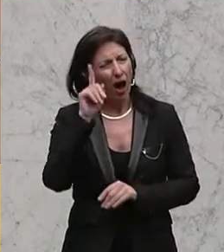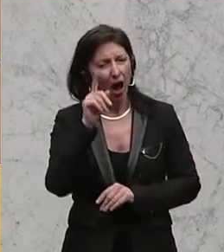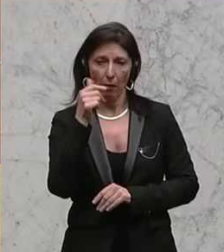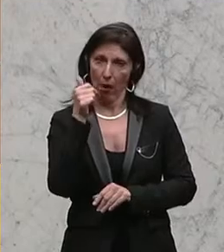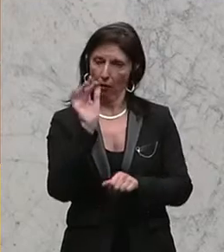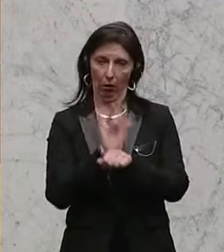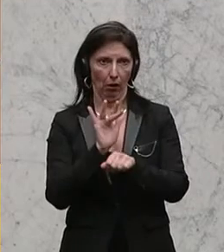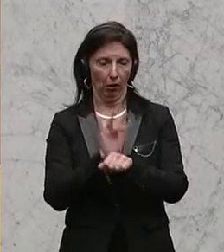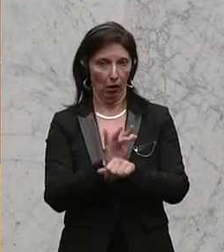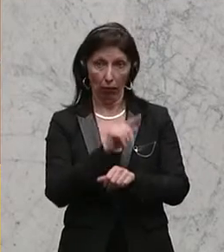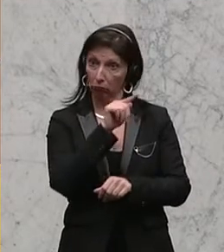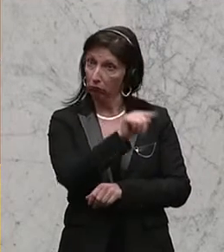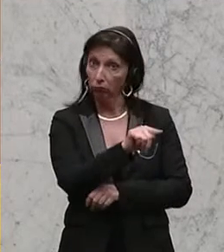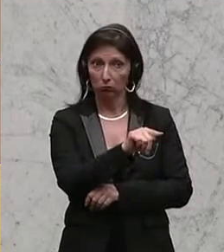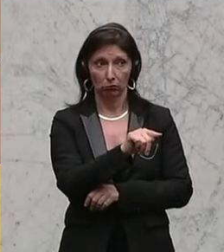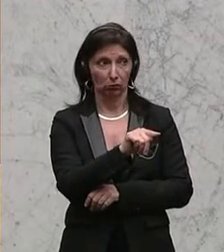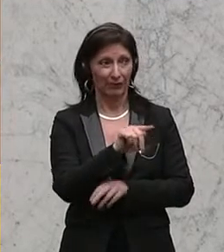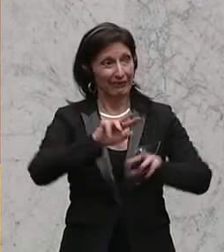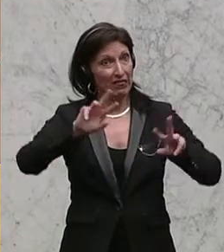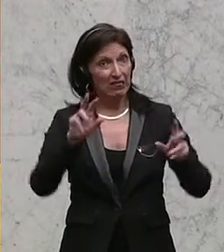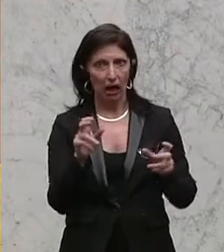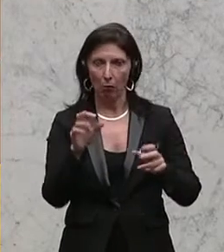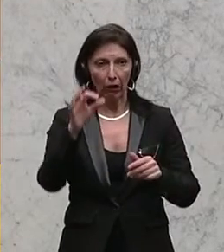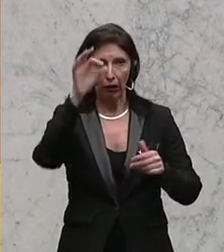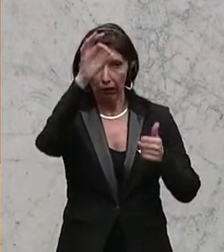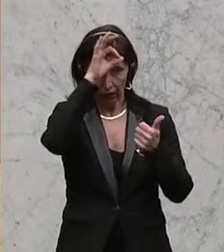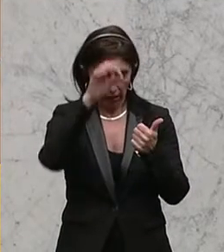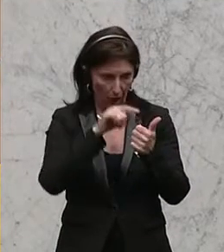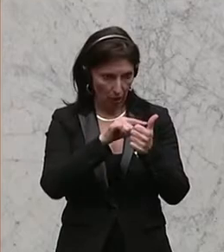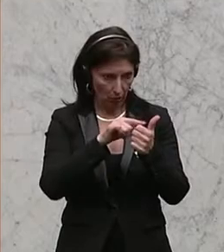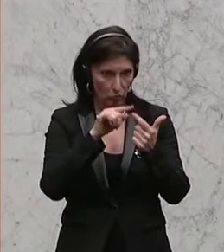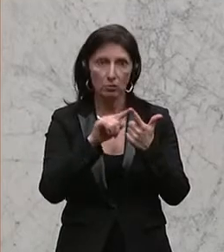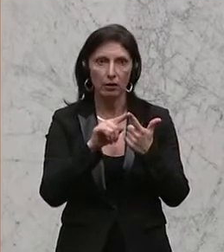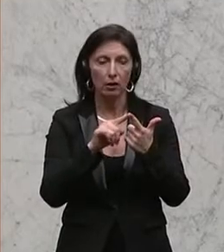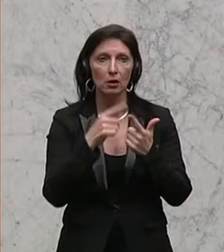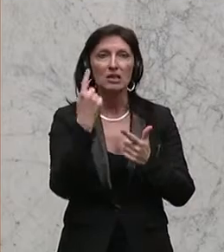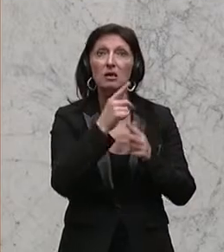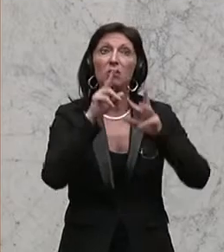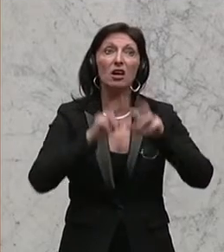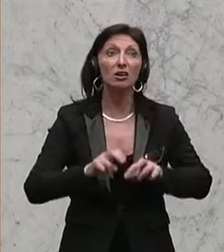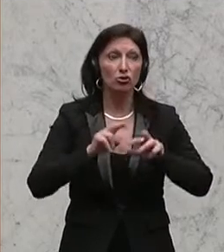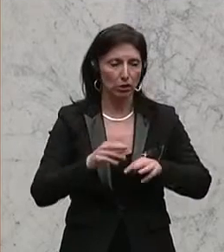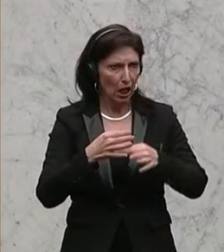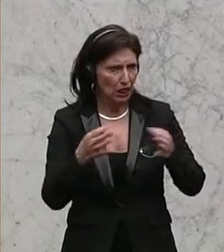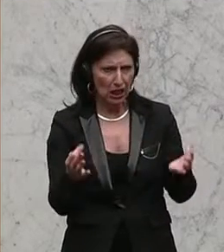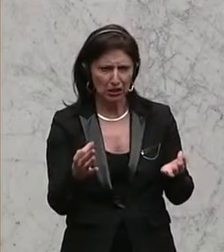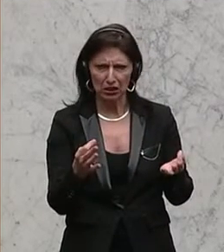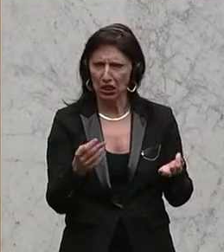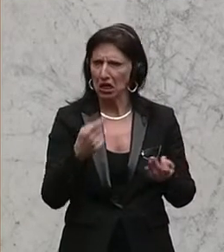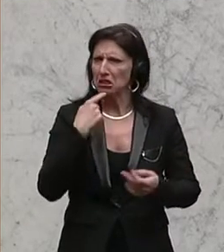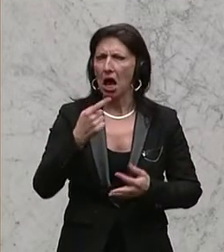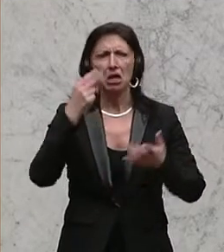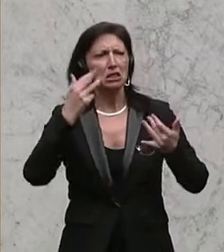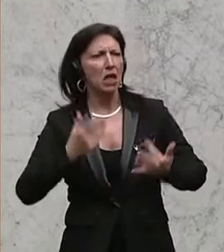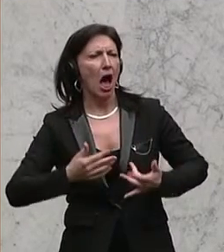weder in dieser Sache auskennen und schon gar nicht recherchieren. Sie bringen einfach Zahlen hier in den